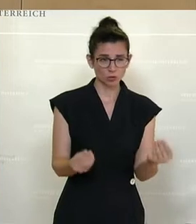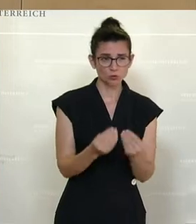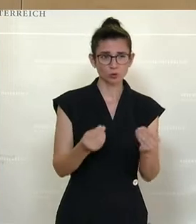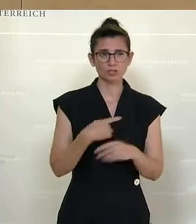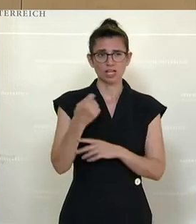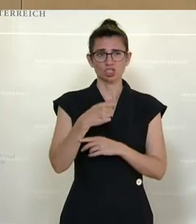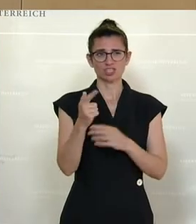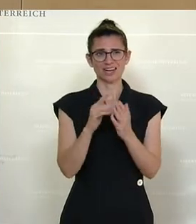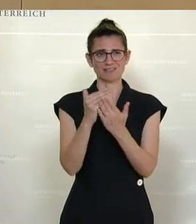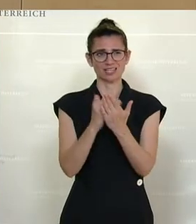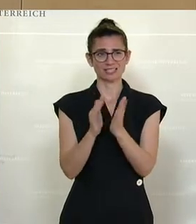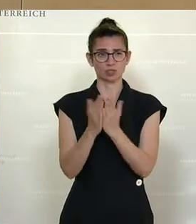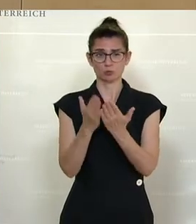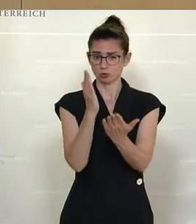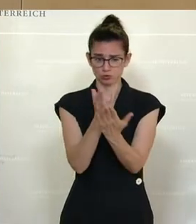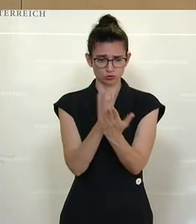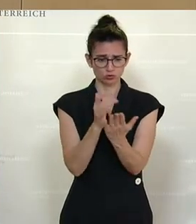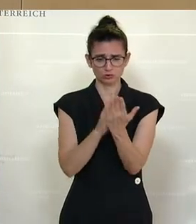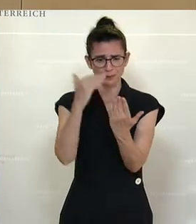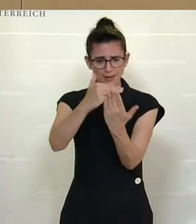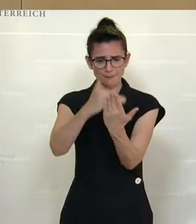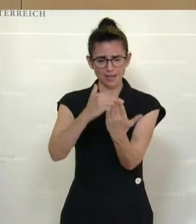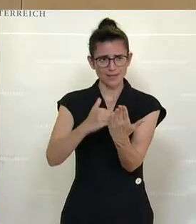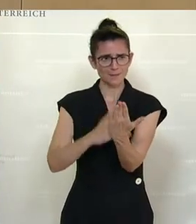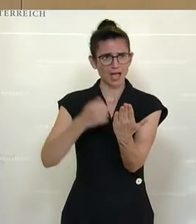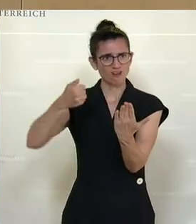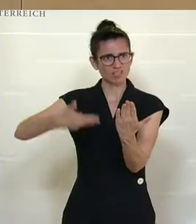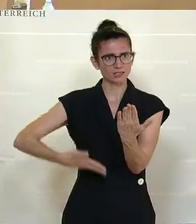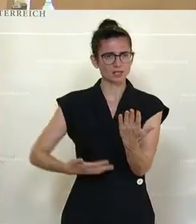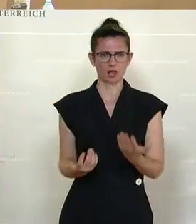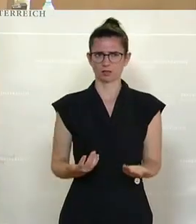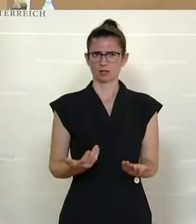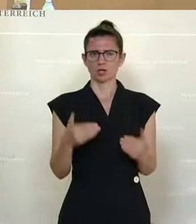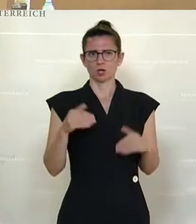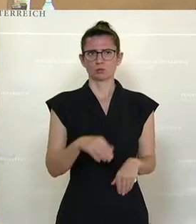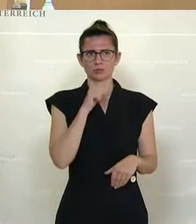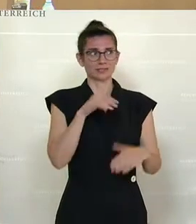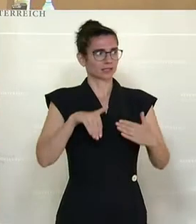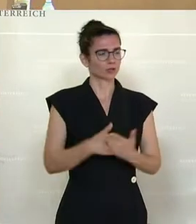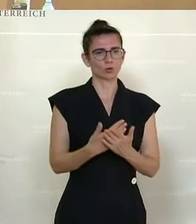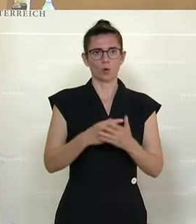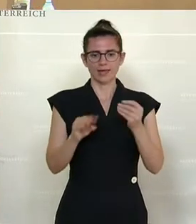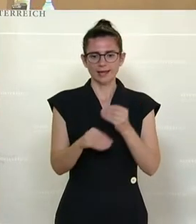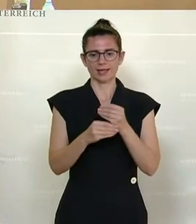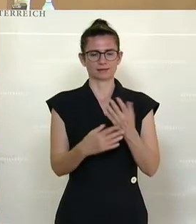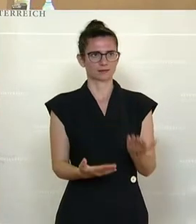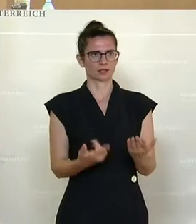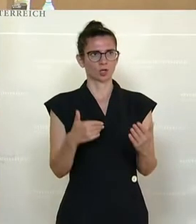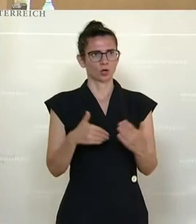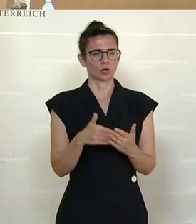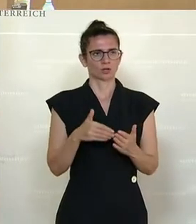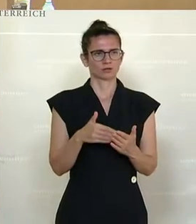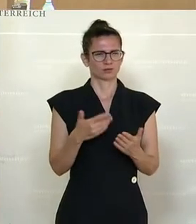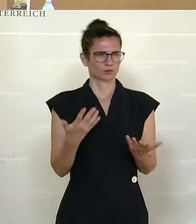Strafgesetzbuch ohnehin demonstrativ aufgezählt sind. Das heißt, man muss ja da nicht jetzt neue noch dazu fassen, noch dazu